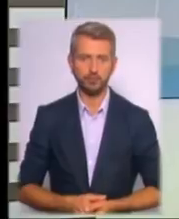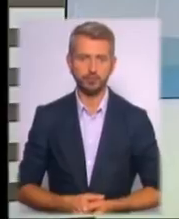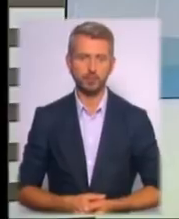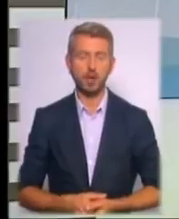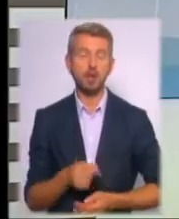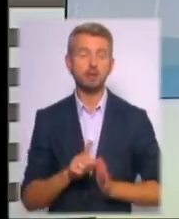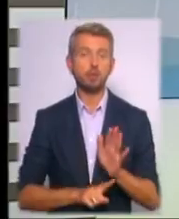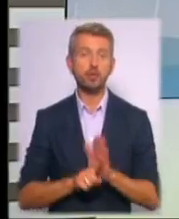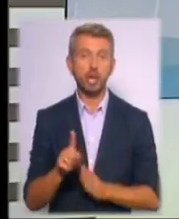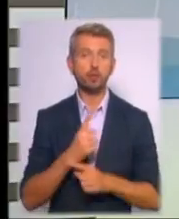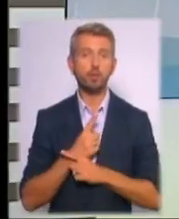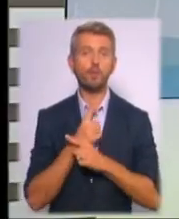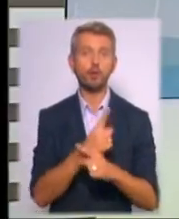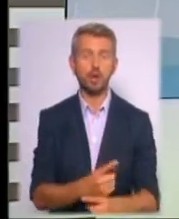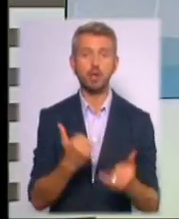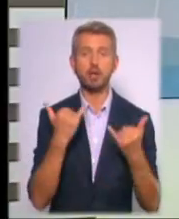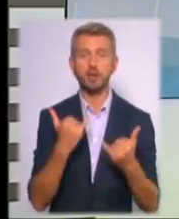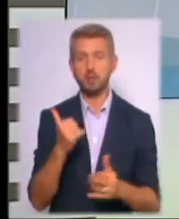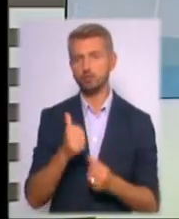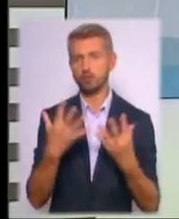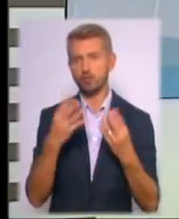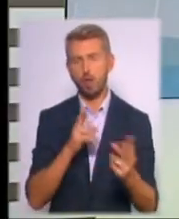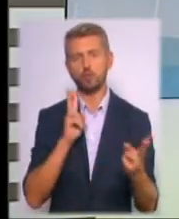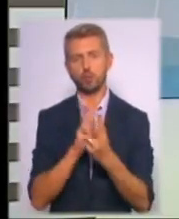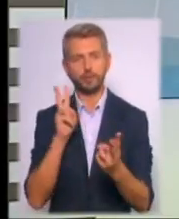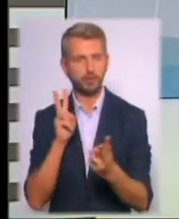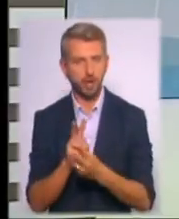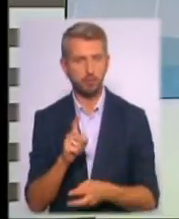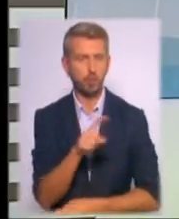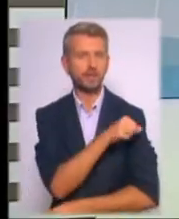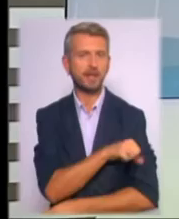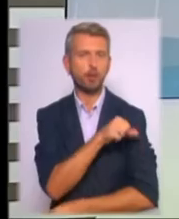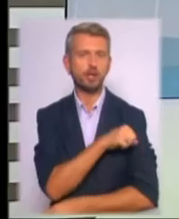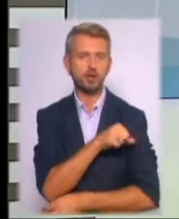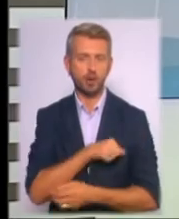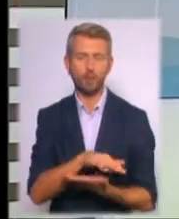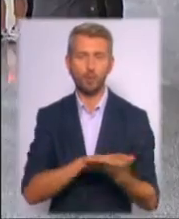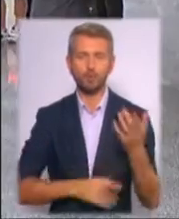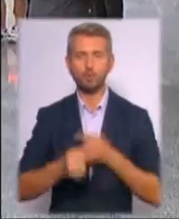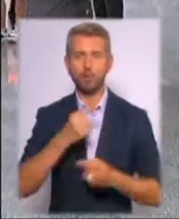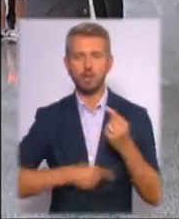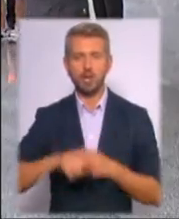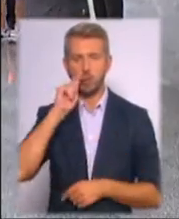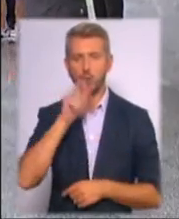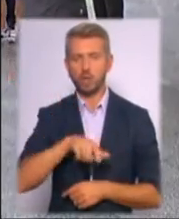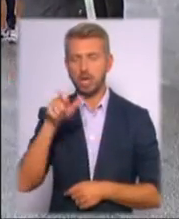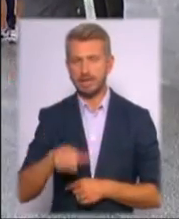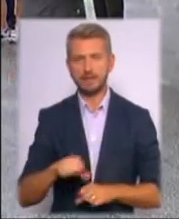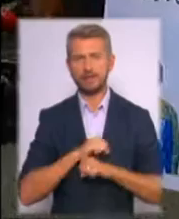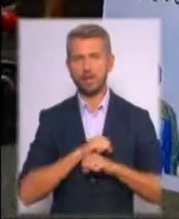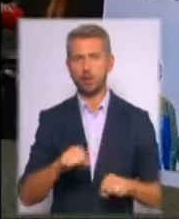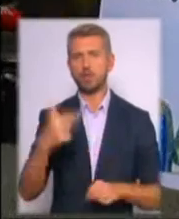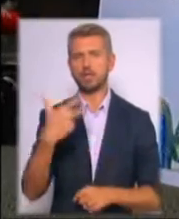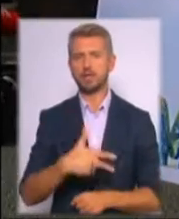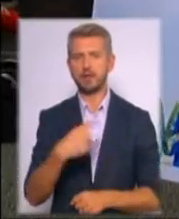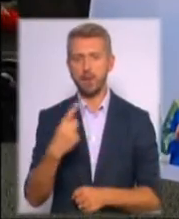Спочатку проводжали, тепер чи не щодня зустрічаємо. З Ріо-де-Жанейро продовжують повертатися українці, герої 31